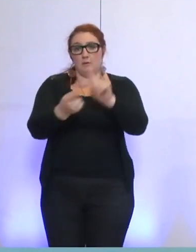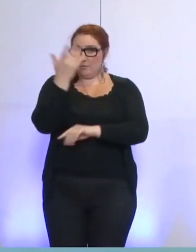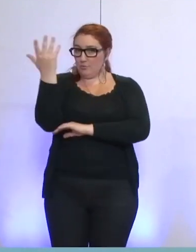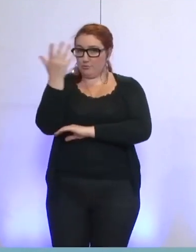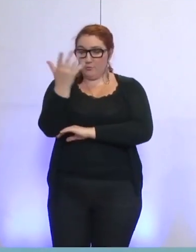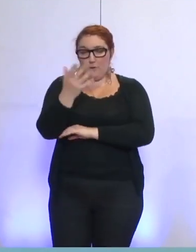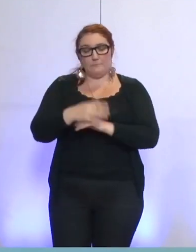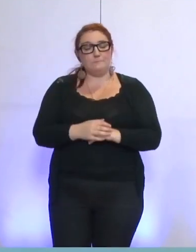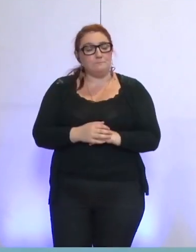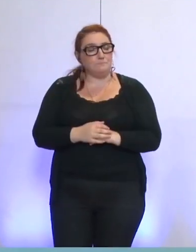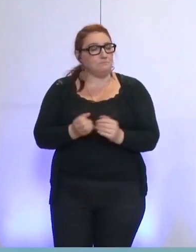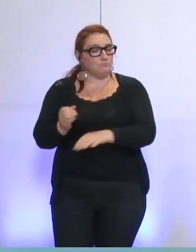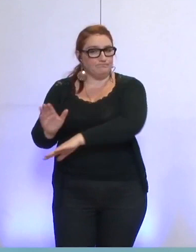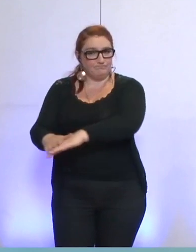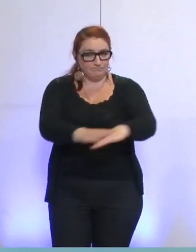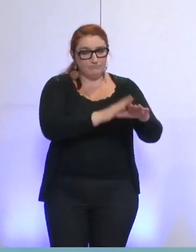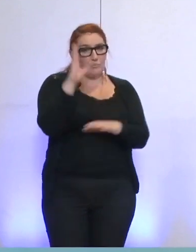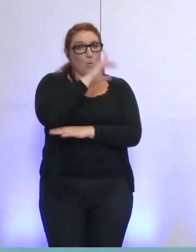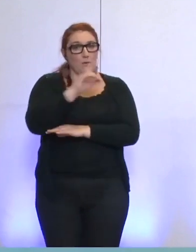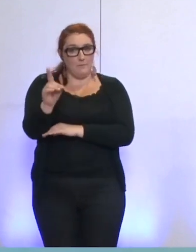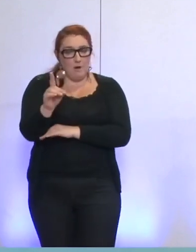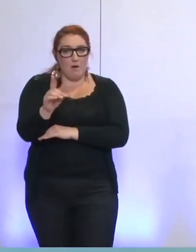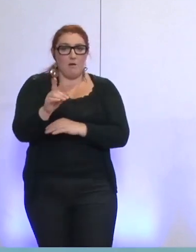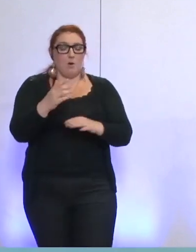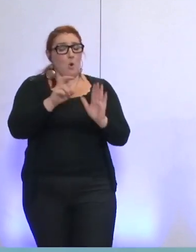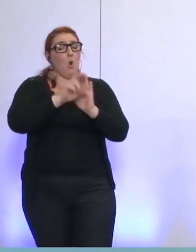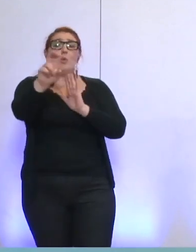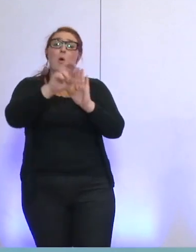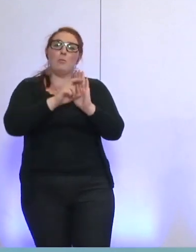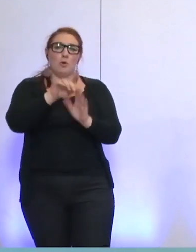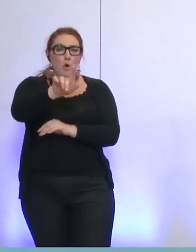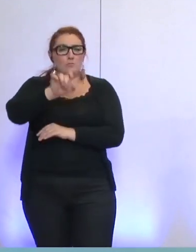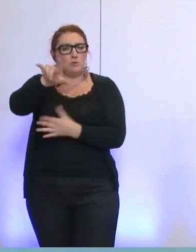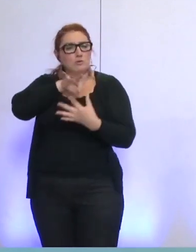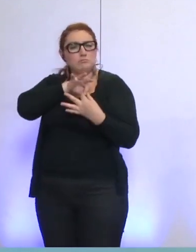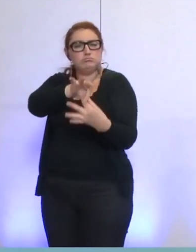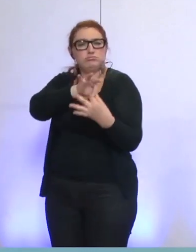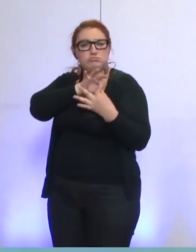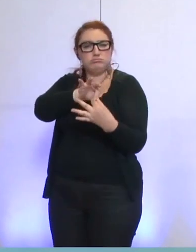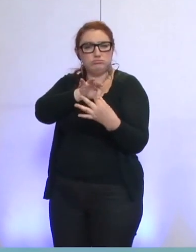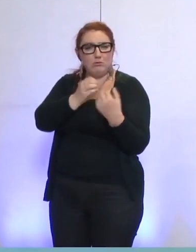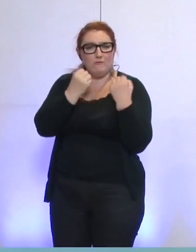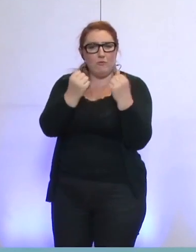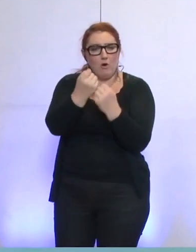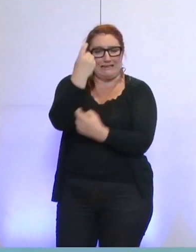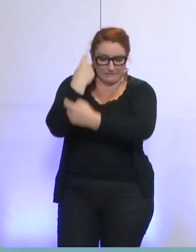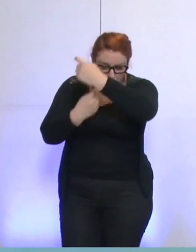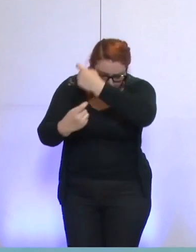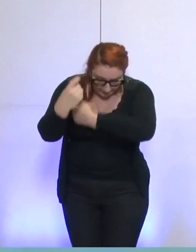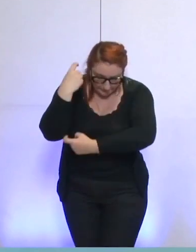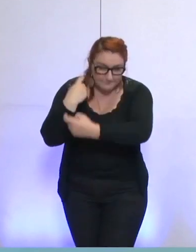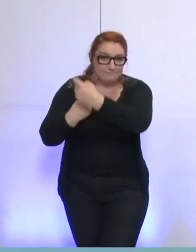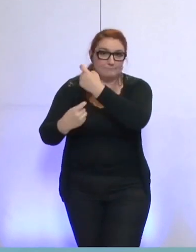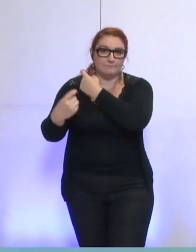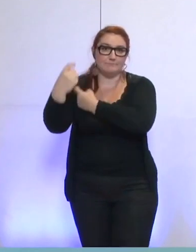l'attachement historique de Grenoble pour GEG, et dans ce cadre-là,